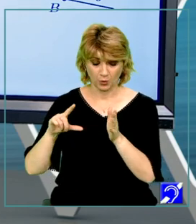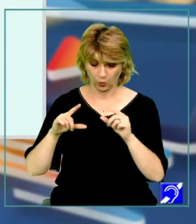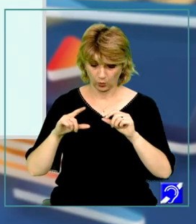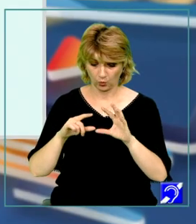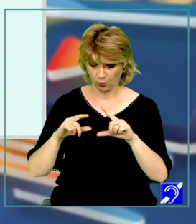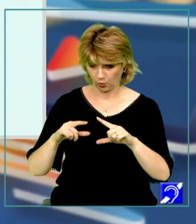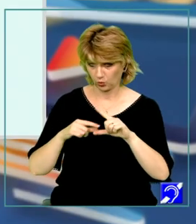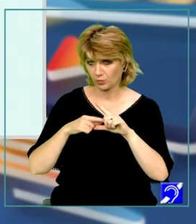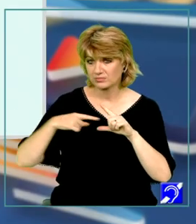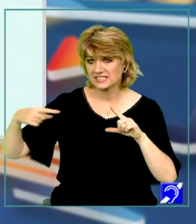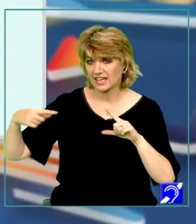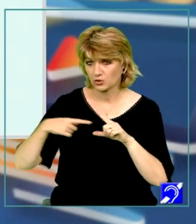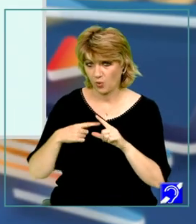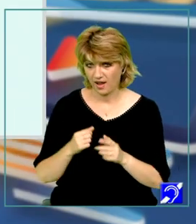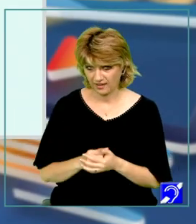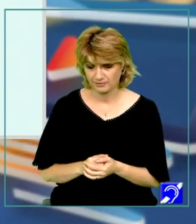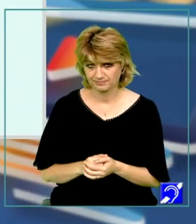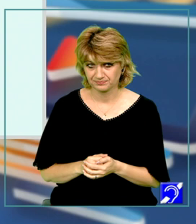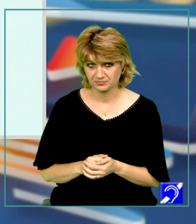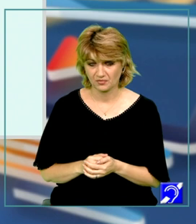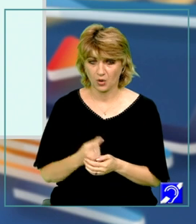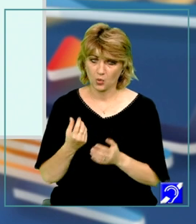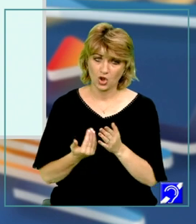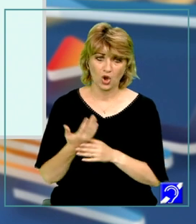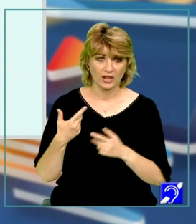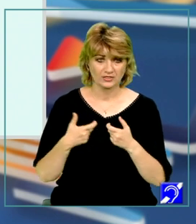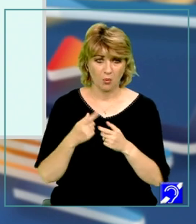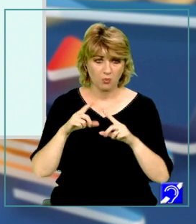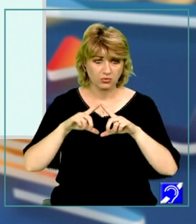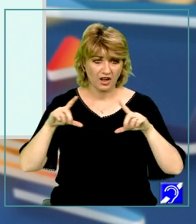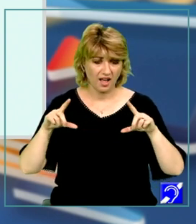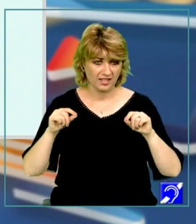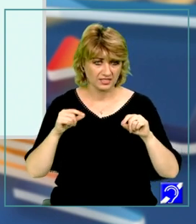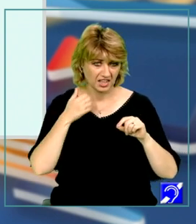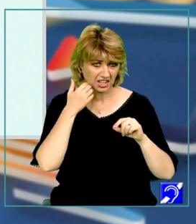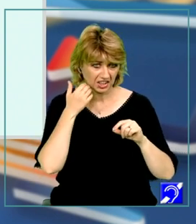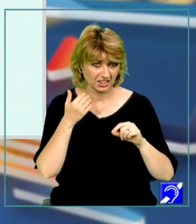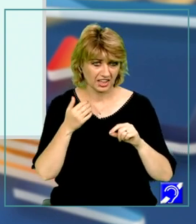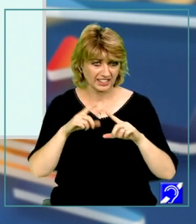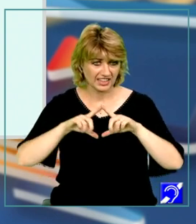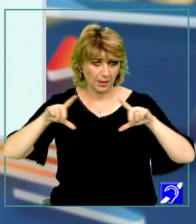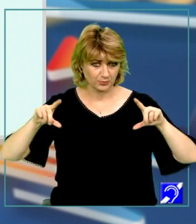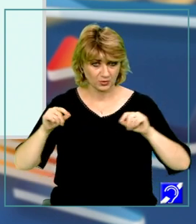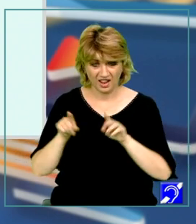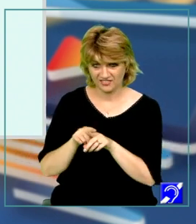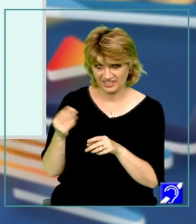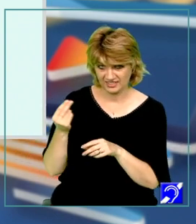Un nou exercițiu. O bucată dreptunghiulară de hârtie, precum cea din figura 1,